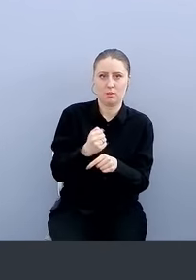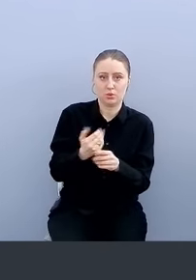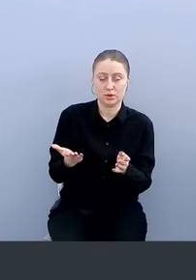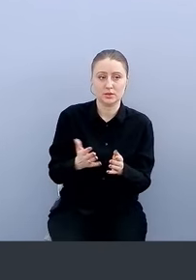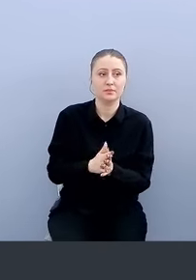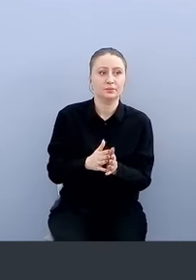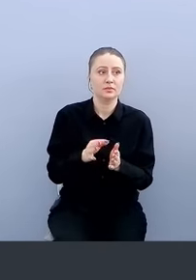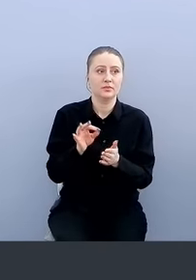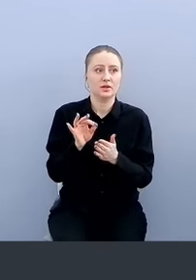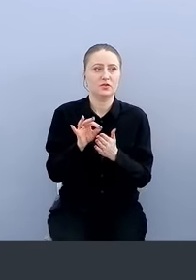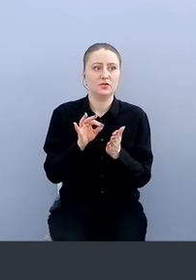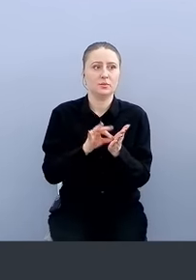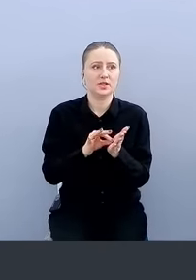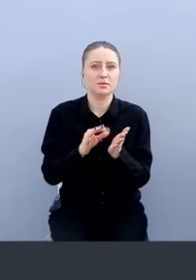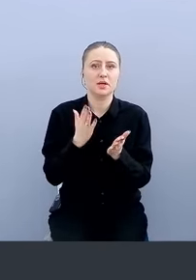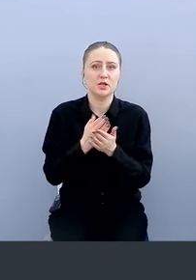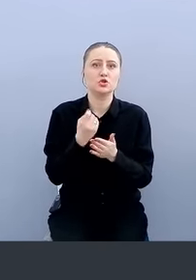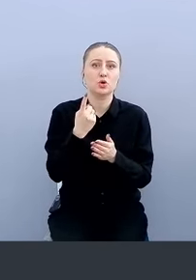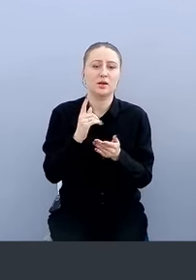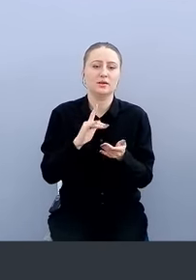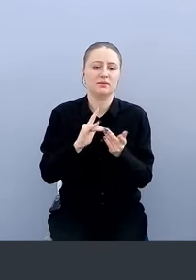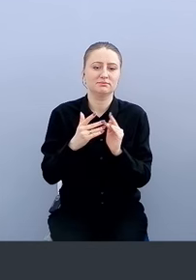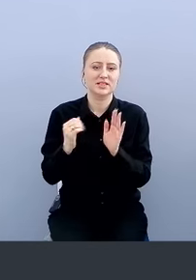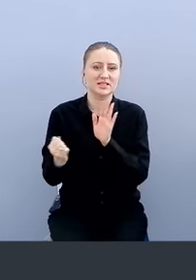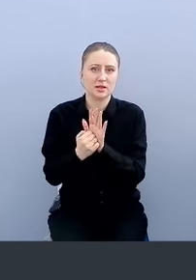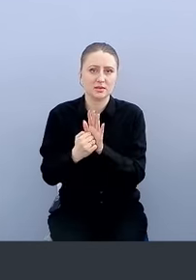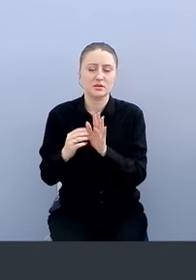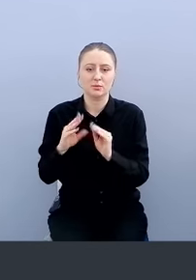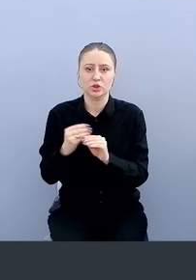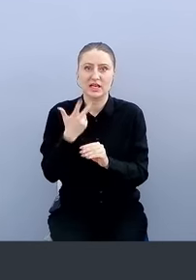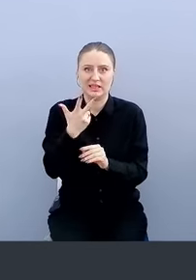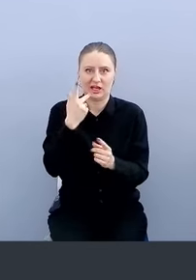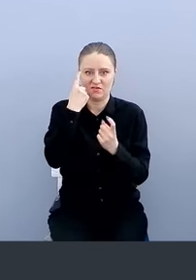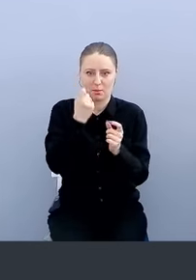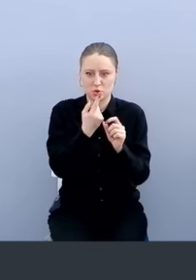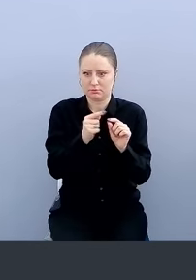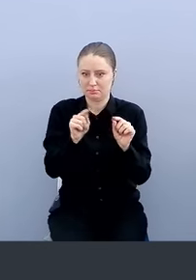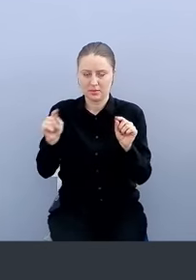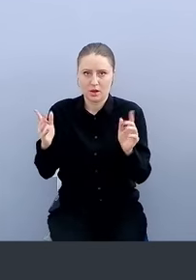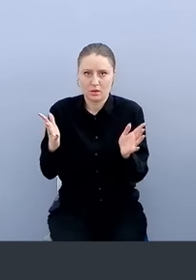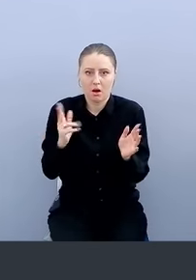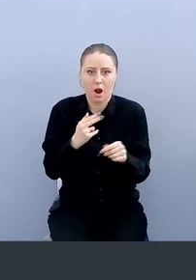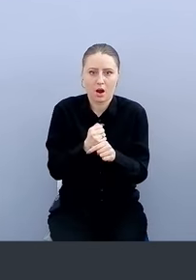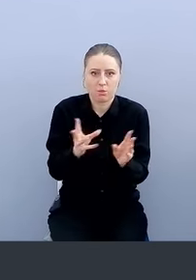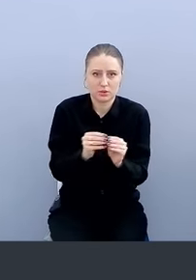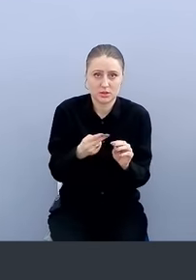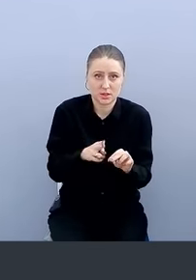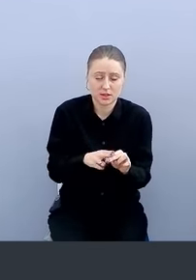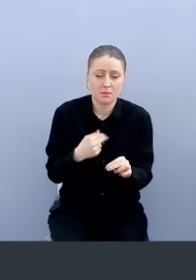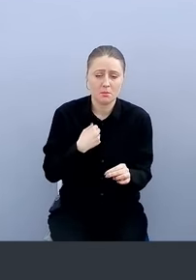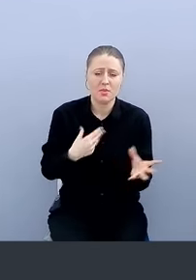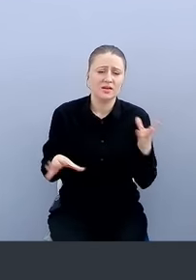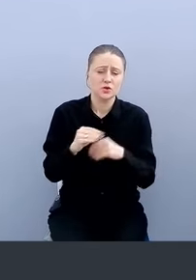принципе, еще есть одна статья, там какая-то с легким хаком. Все три ресурса на весь интернет, как с этим делать. Мы все